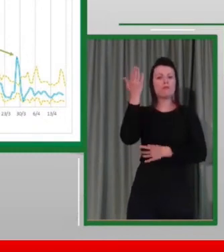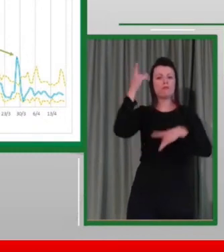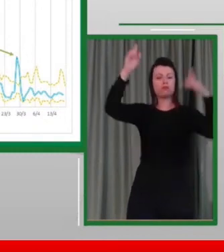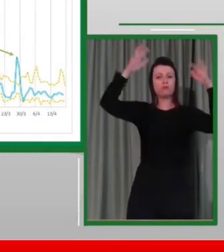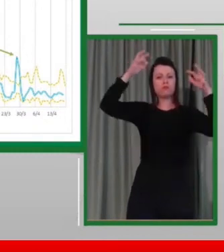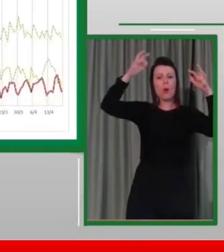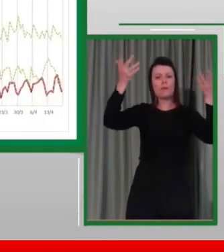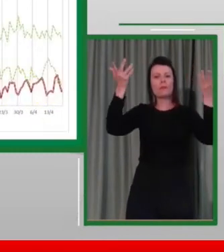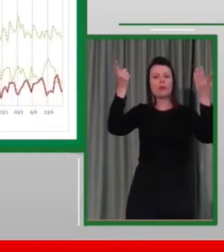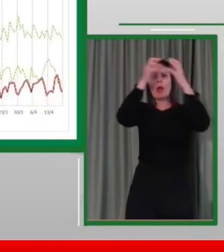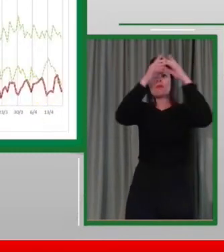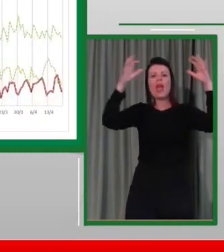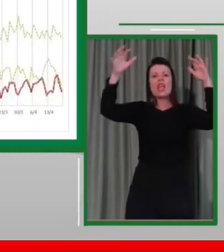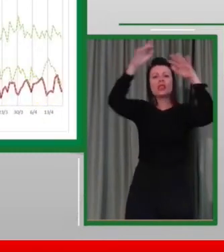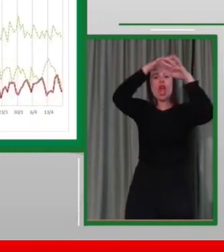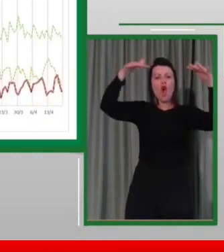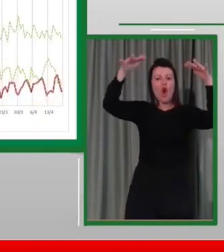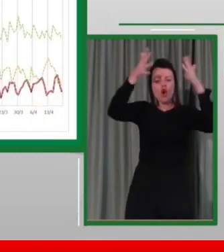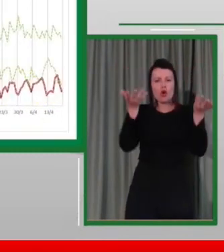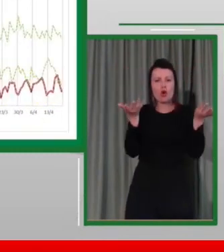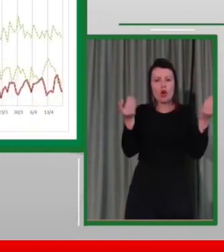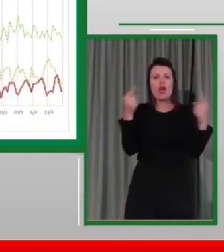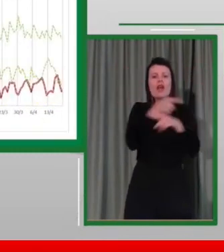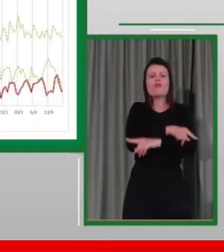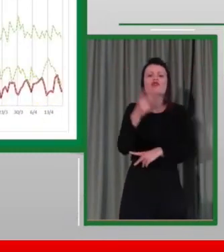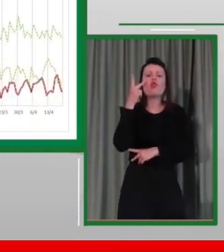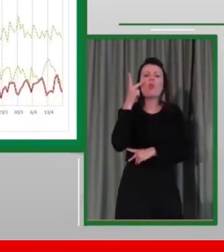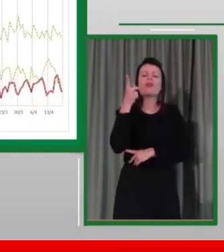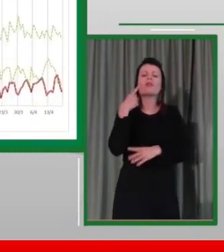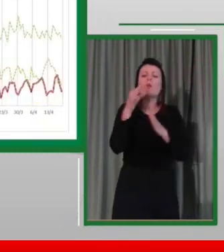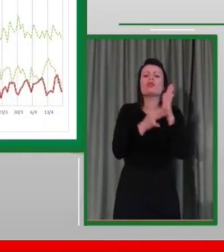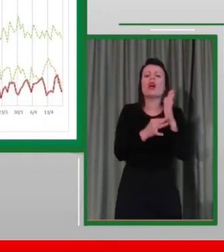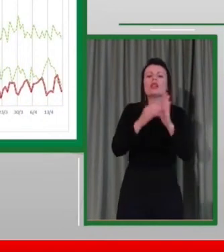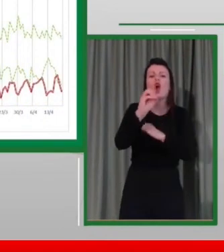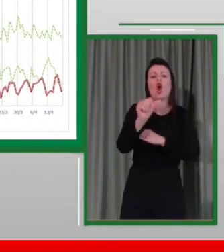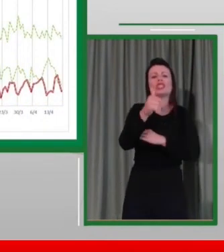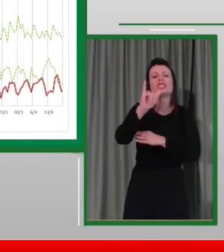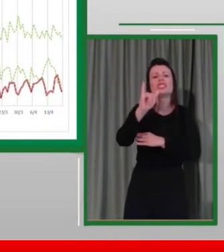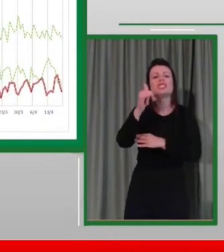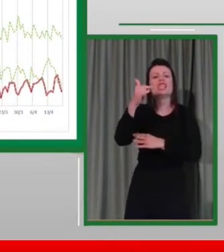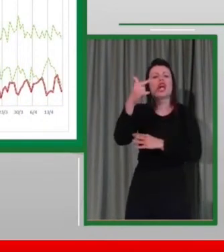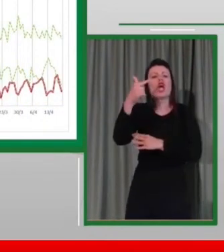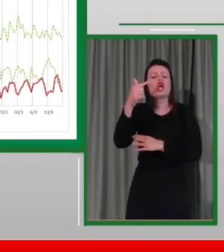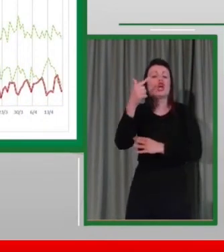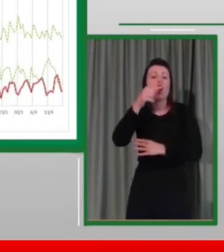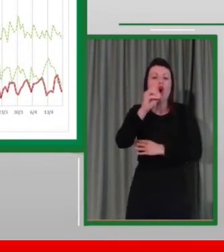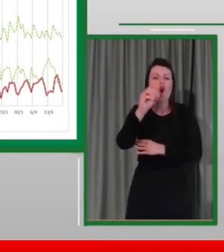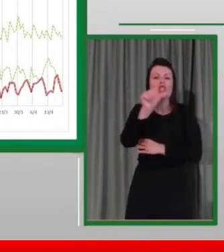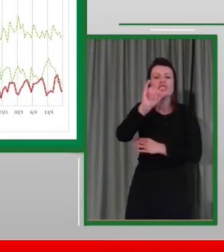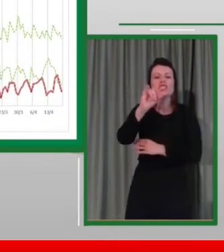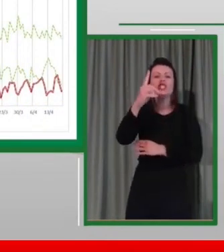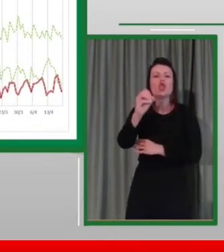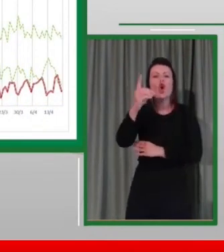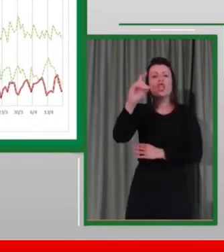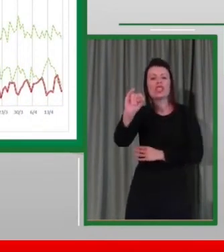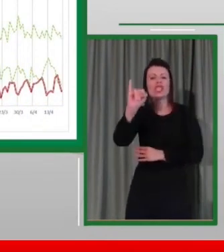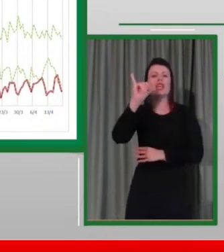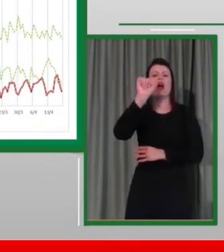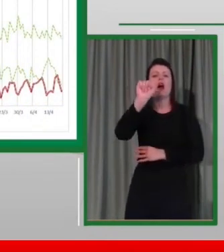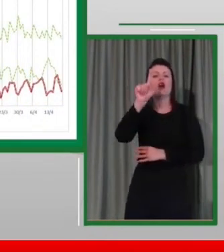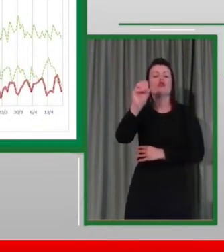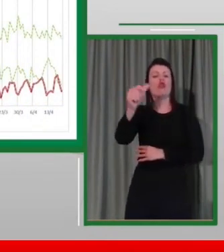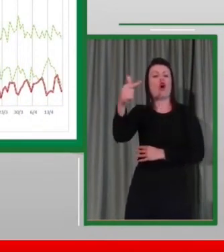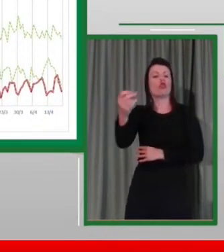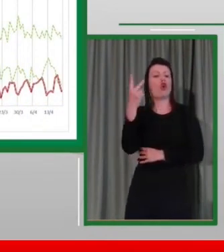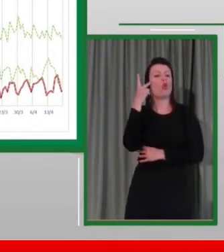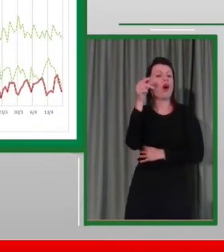dati sugli ossidi di azoto, passiamo a quella successiva, qui si vede che invece l'effetto del lockdown ha ridotto più